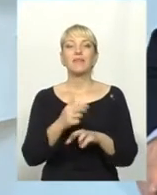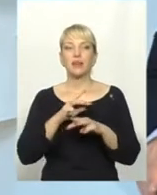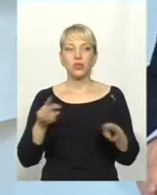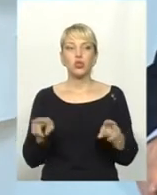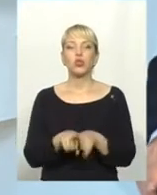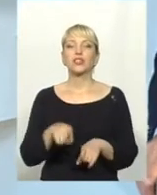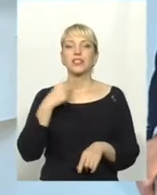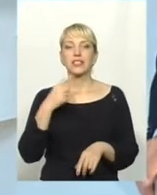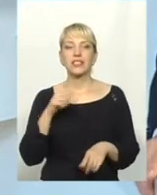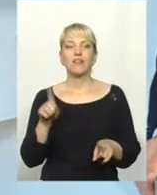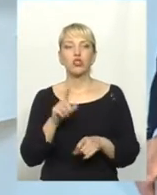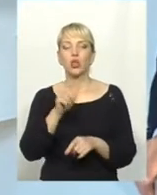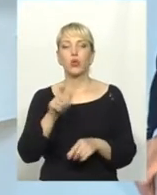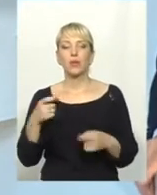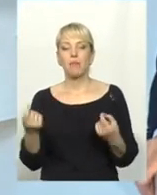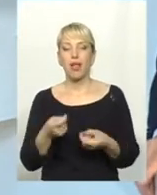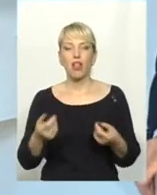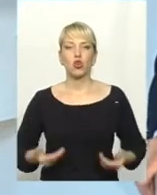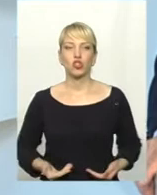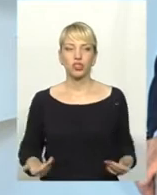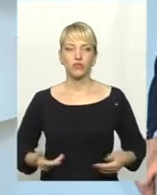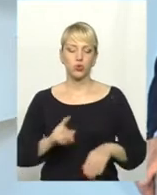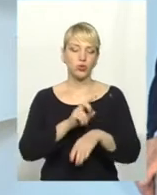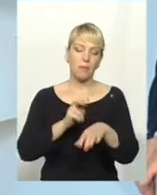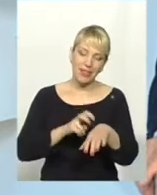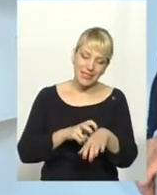сказав, що люди мало живуть, і ось так, медицина,